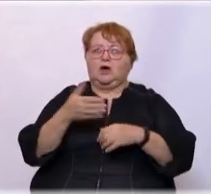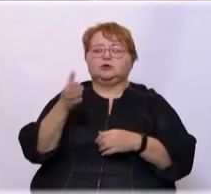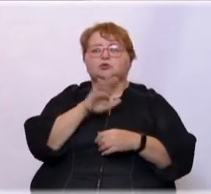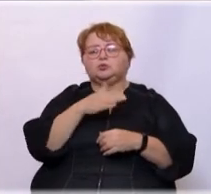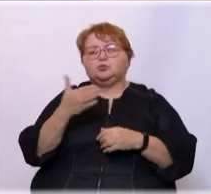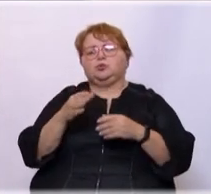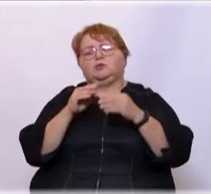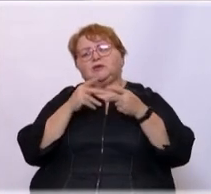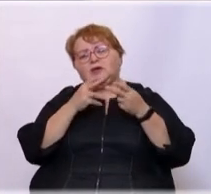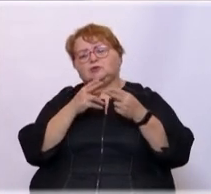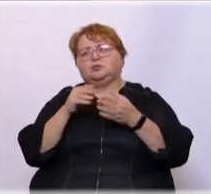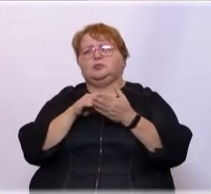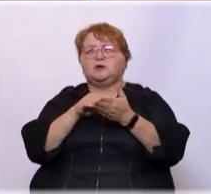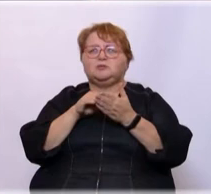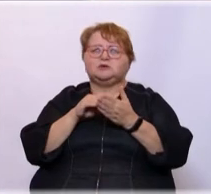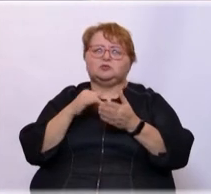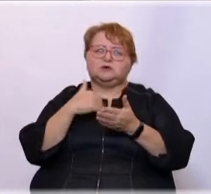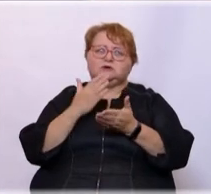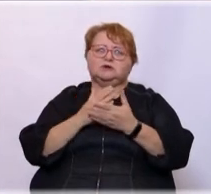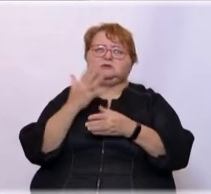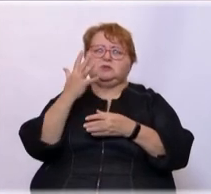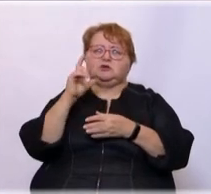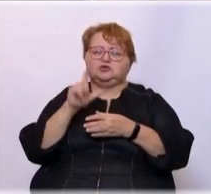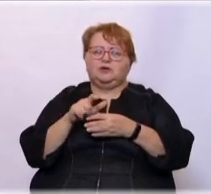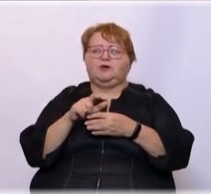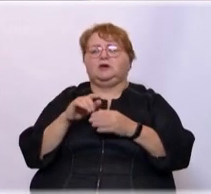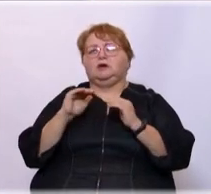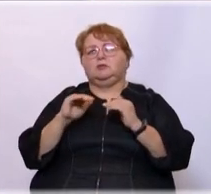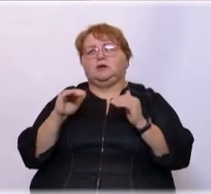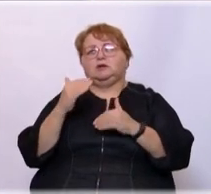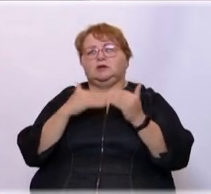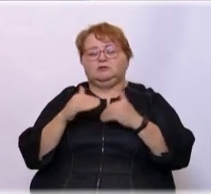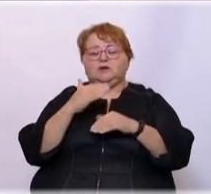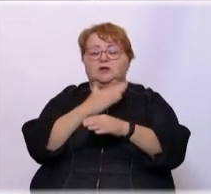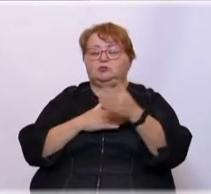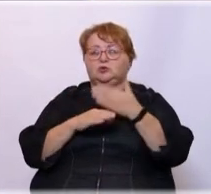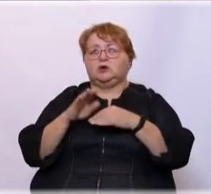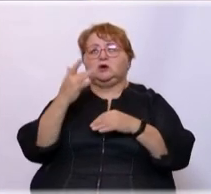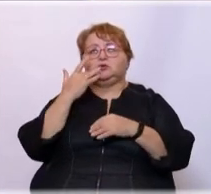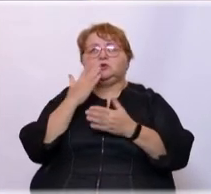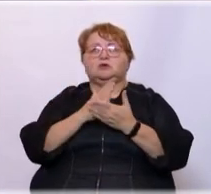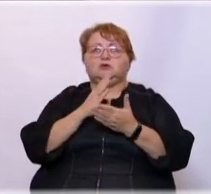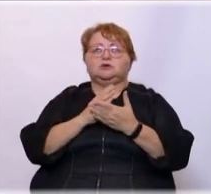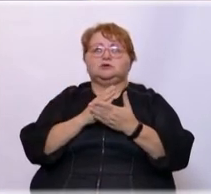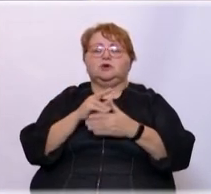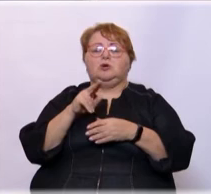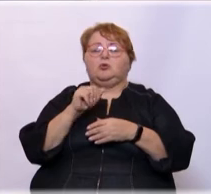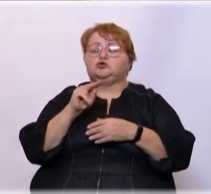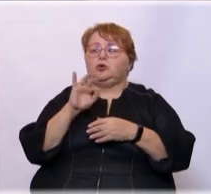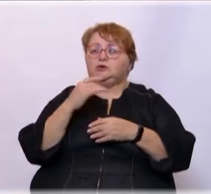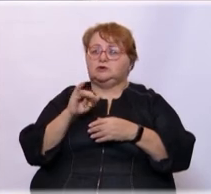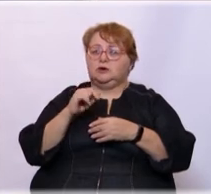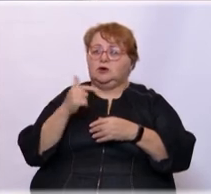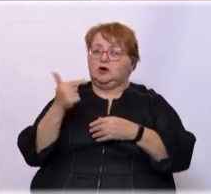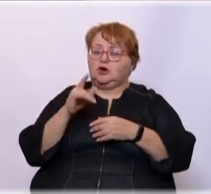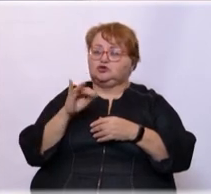ездить, переписаться. Вы знаете, у нас есть пять человек наших, ребят, инвалид-ампутантов, да, которые являются почетными гражданами своих